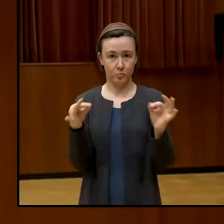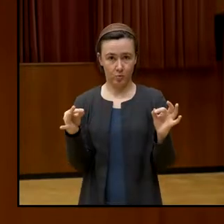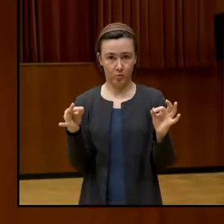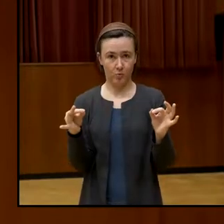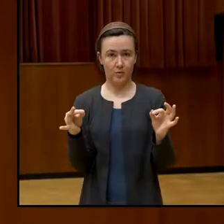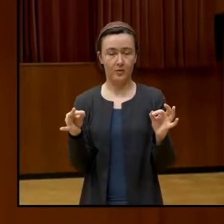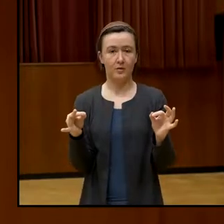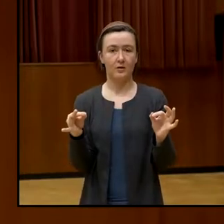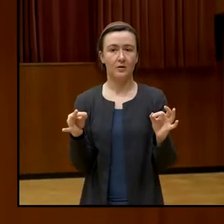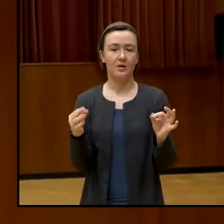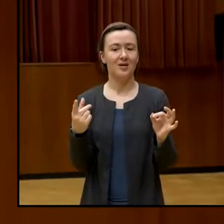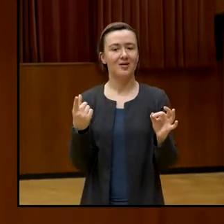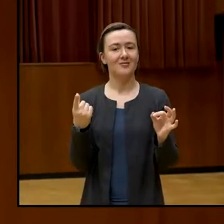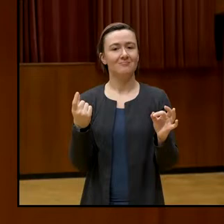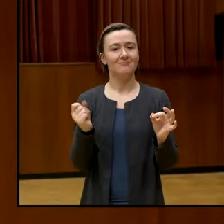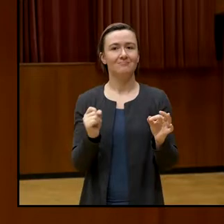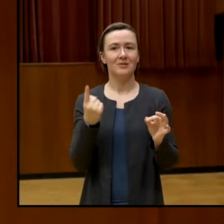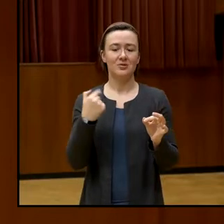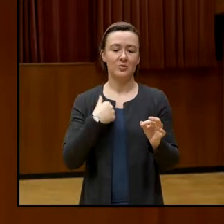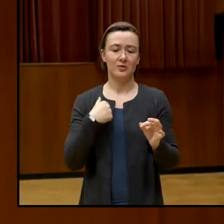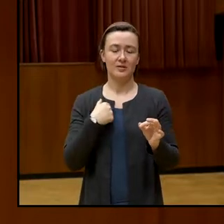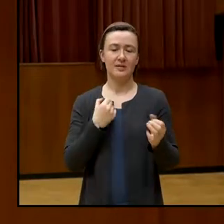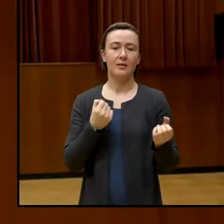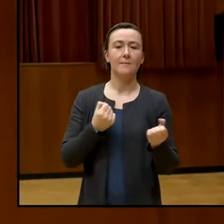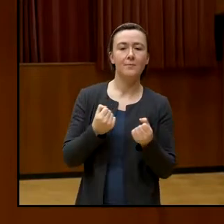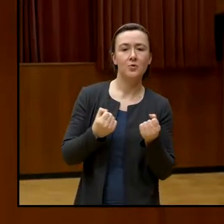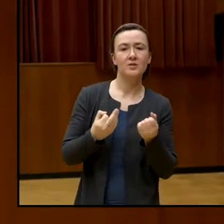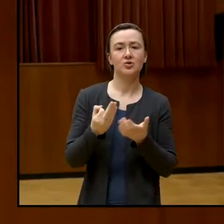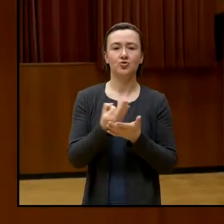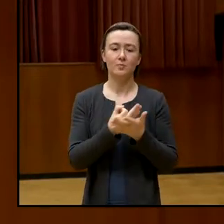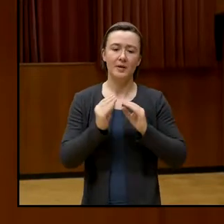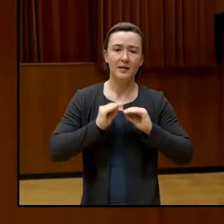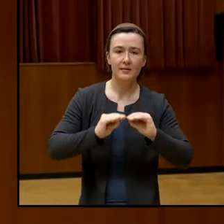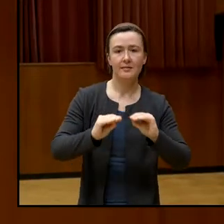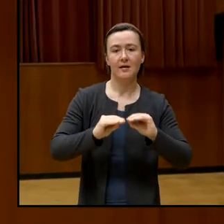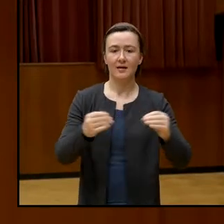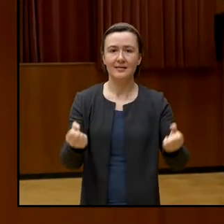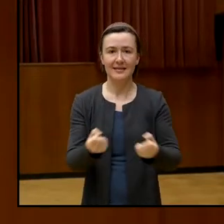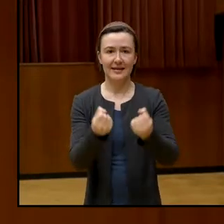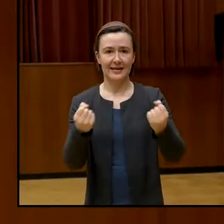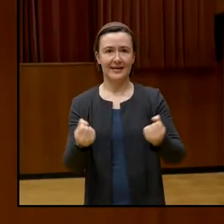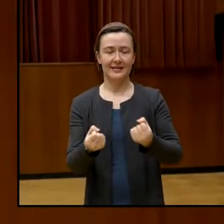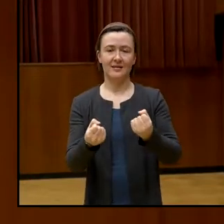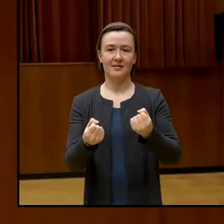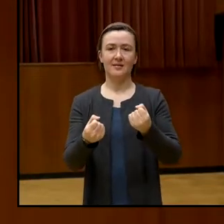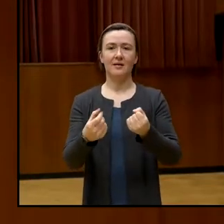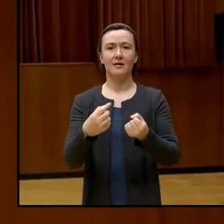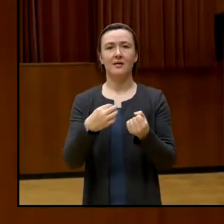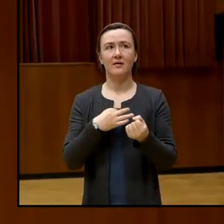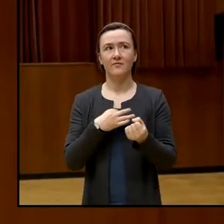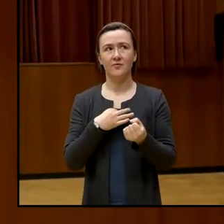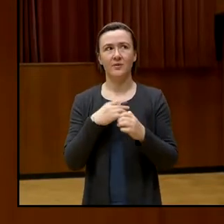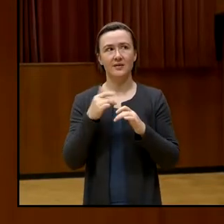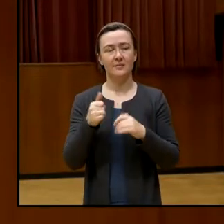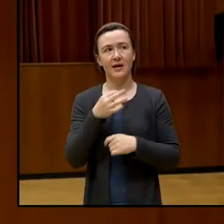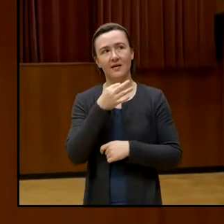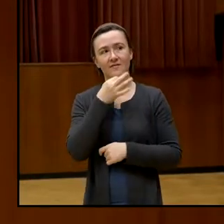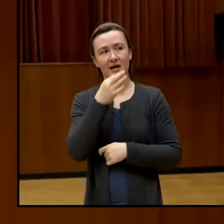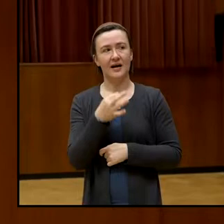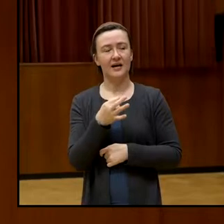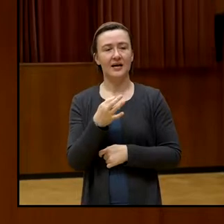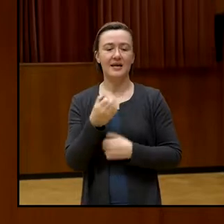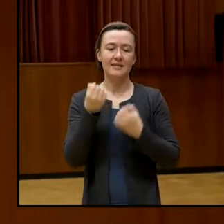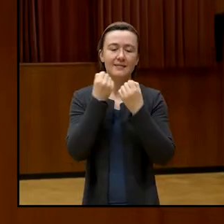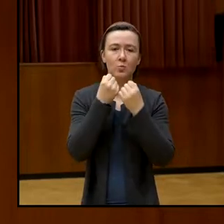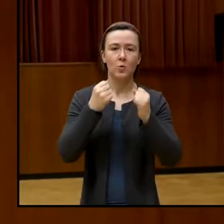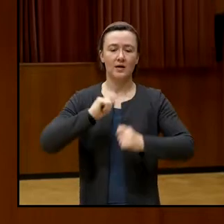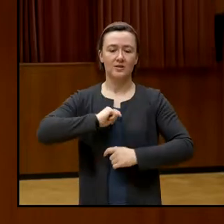allem aus der Perspektive als politische Bildnerin und Trainerin, um die Frage der demokratischen Haltung